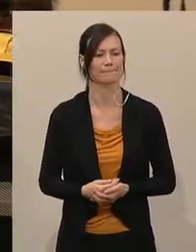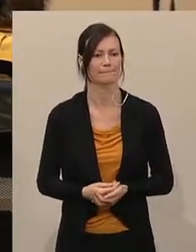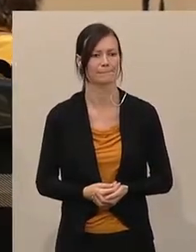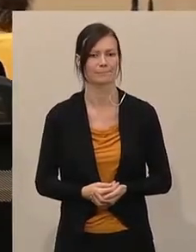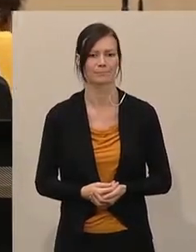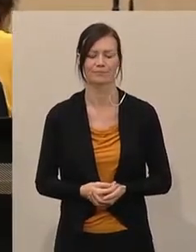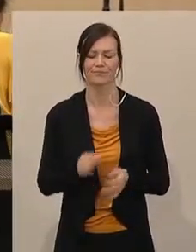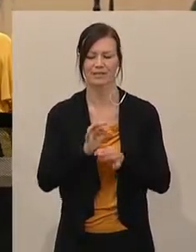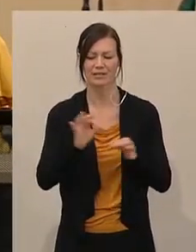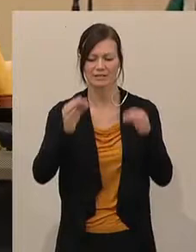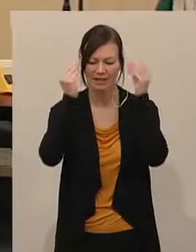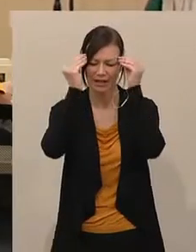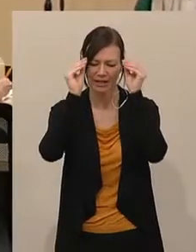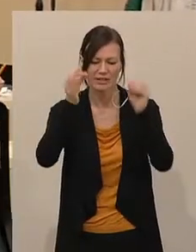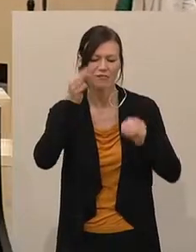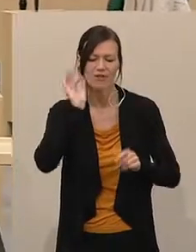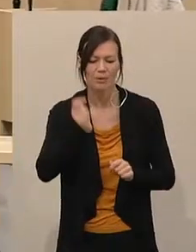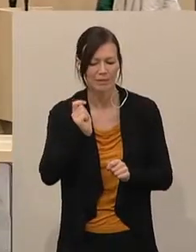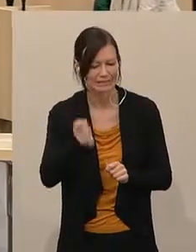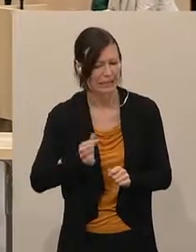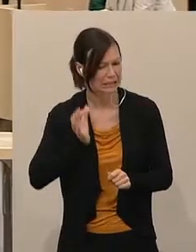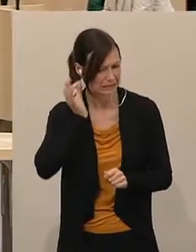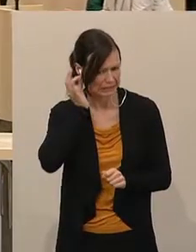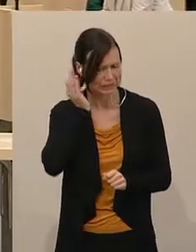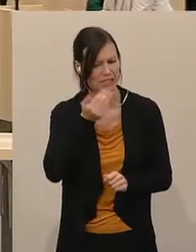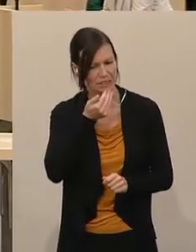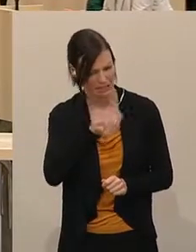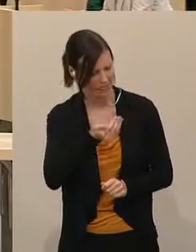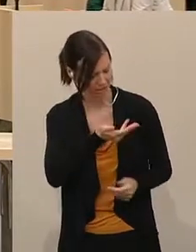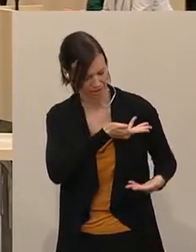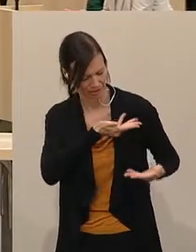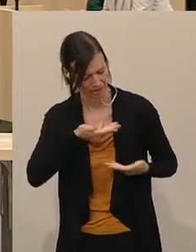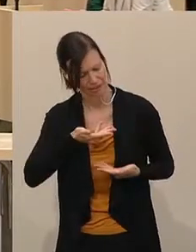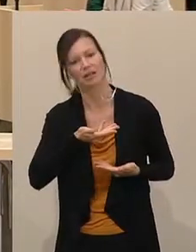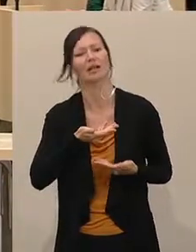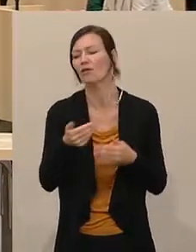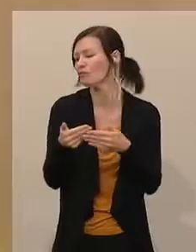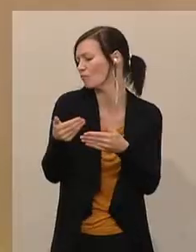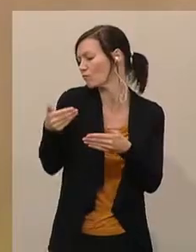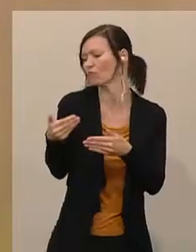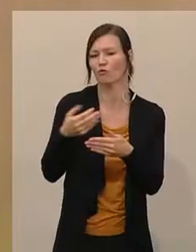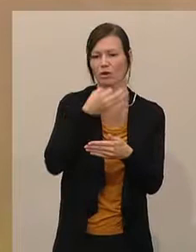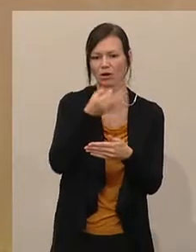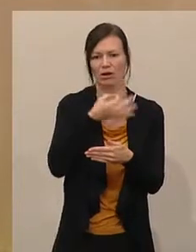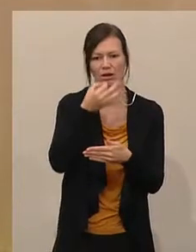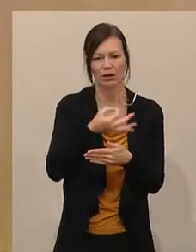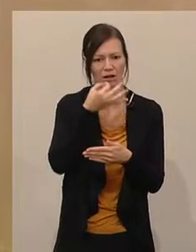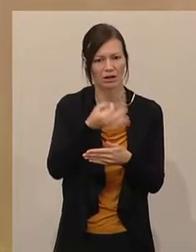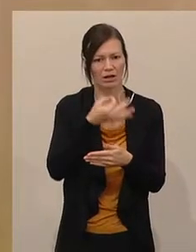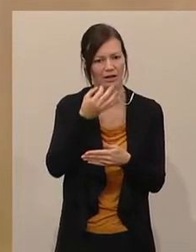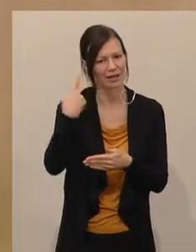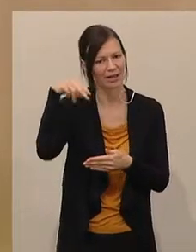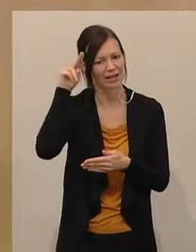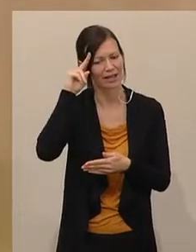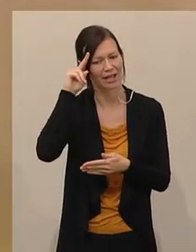Sehr geehrte Frau Präsidentin, herzlichen Dank für das Wort. Der Vorredner, Abgeordnete Nehammer und ÖVP,